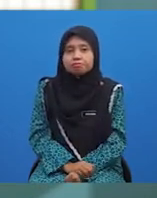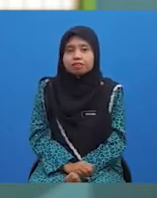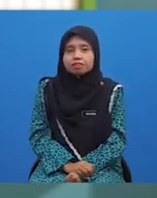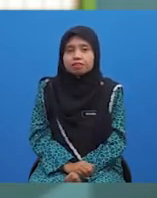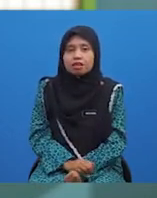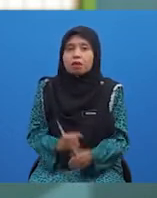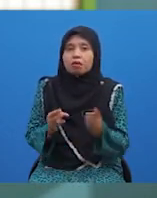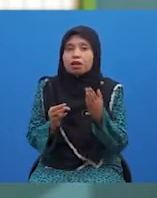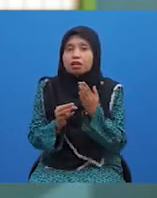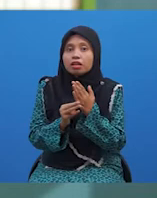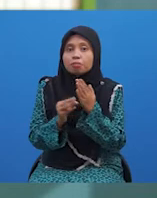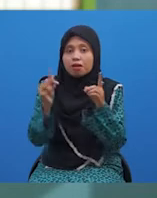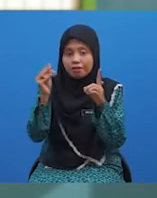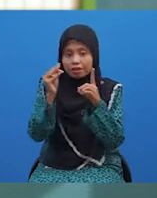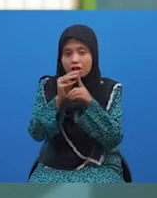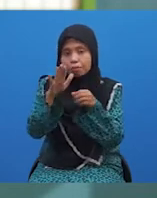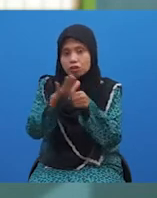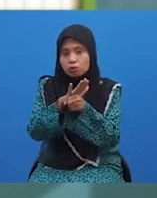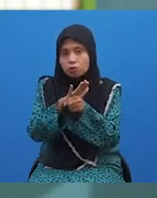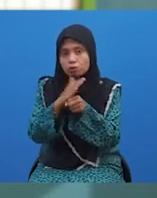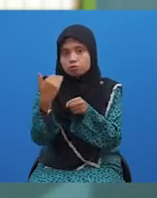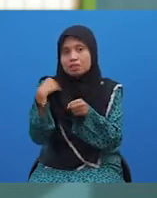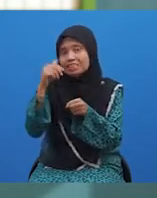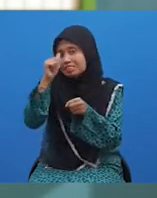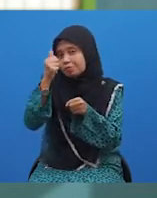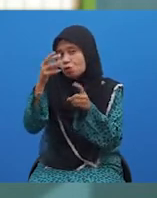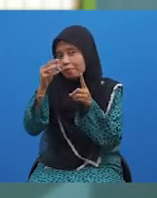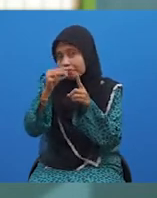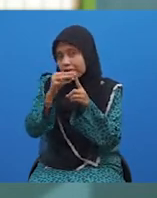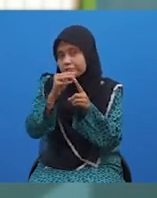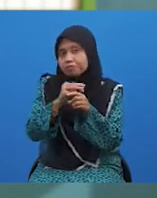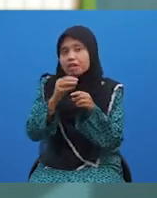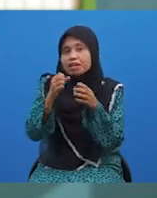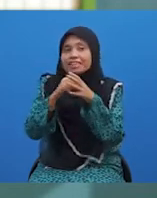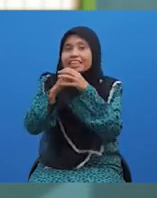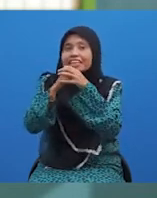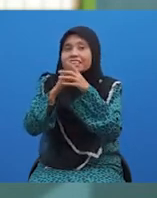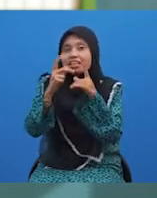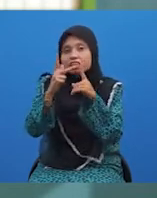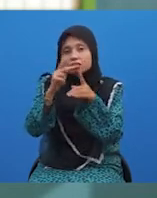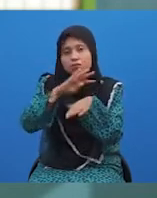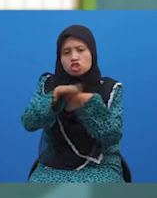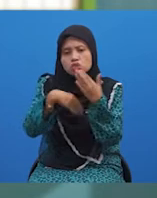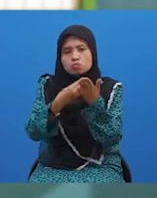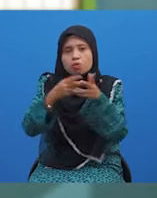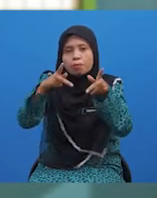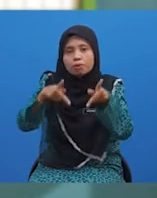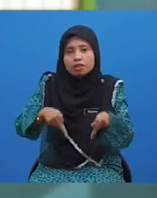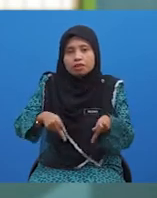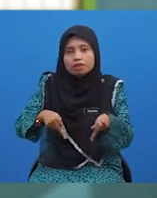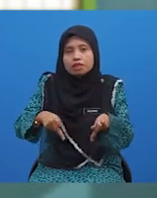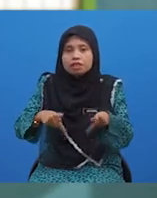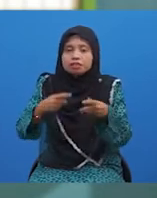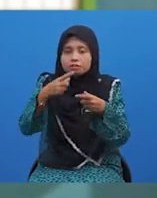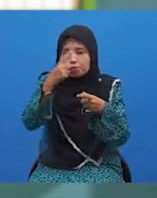Markah penuh untuk kesemua soalan tadi ialah sepuluh. Taniah kepada semua pelajar